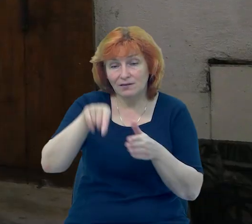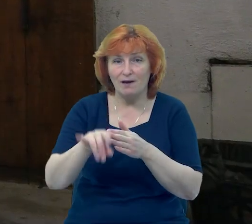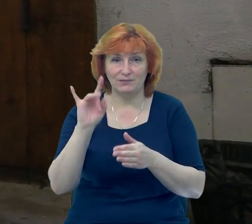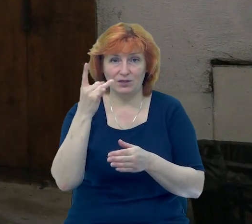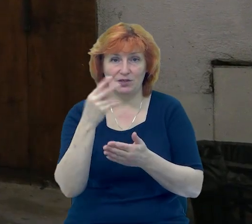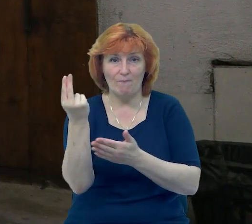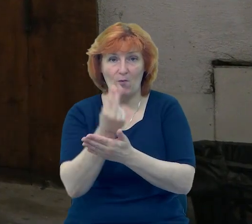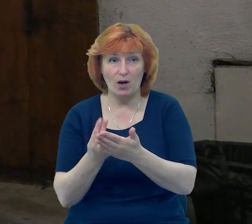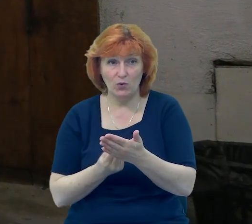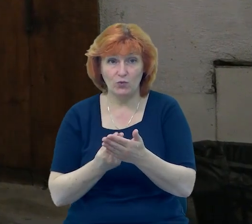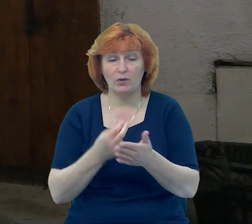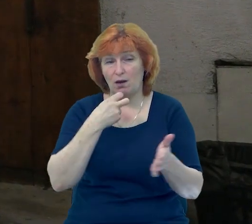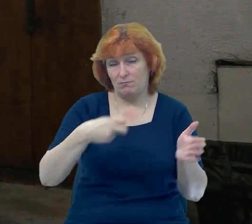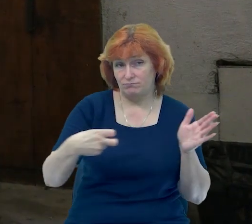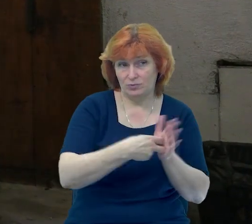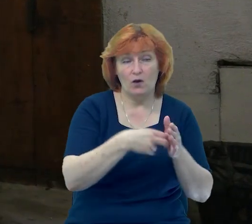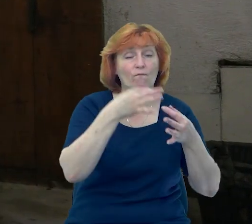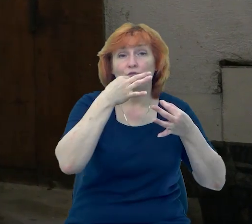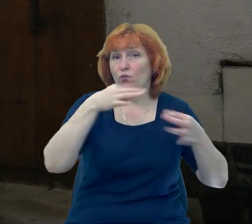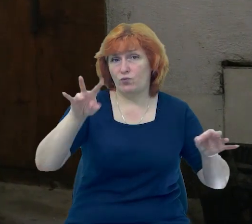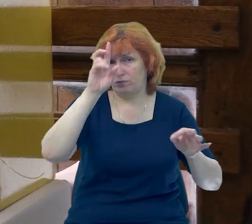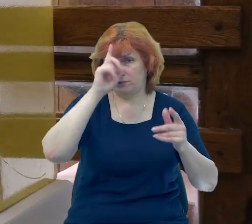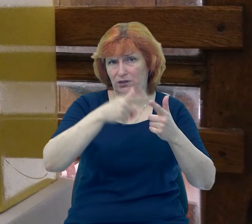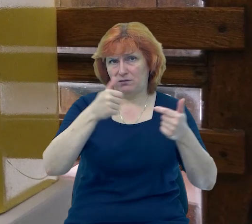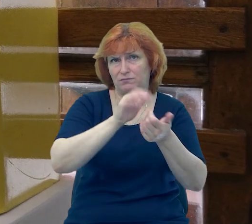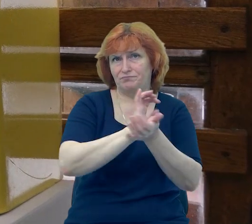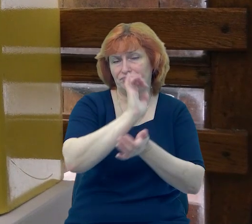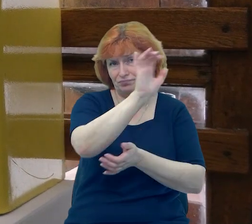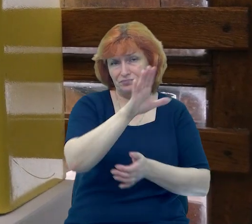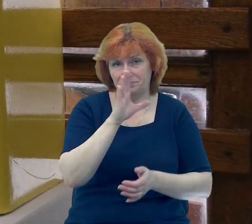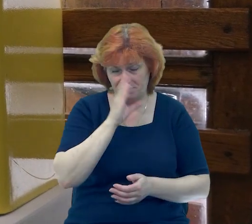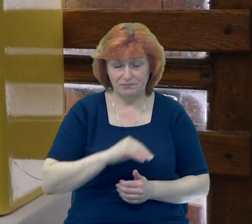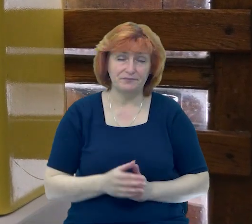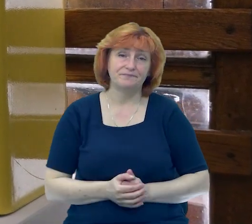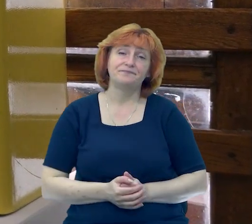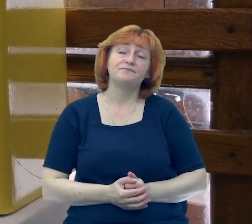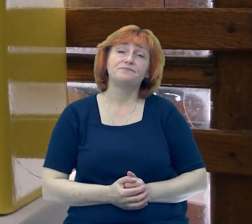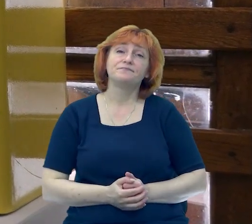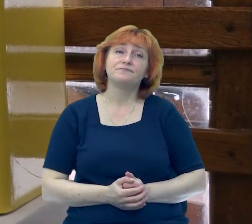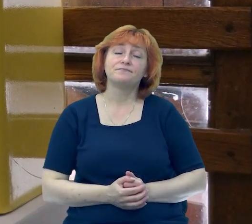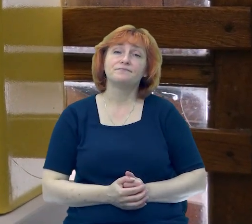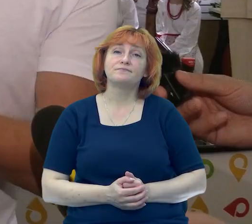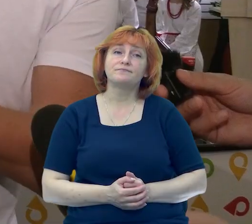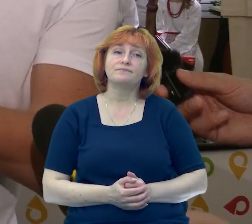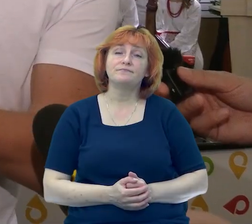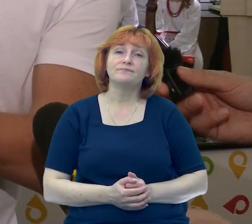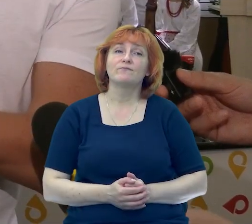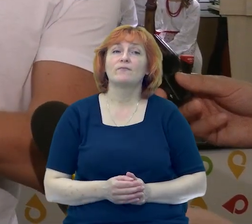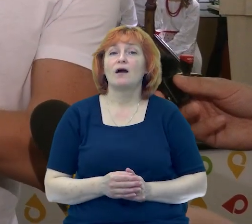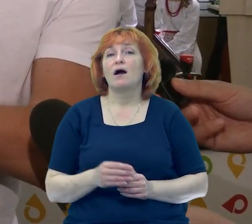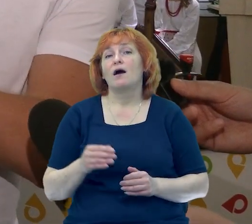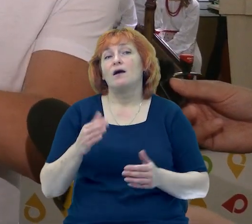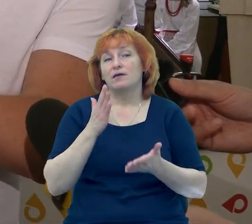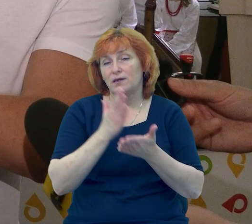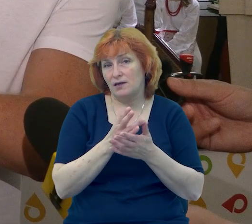штемпелі та відправити поштою до будь-якої країни, розповів керівник Чернігівського регіону Укрпошти Олександр Бородавко. Є спеціальний